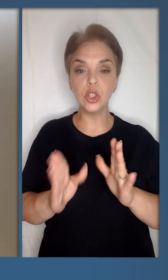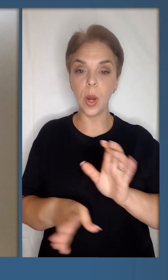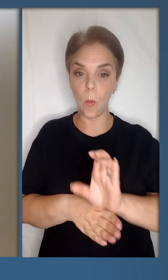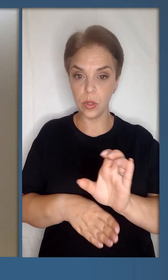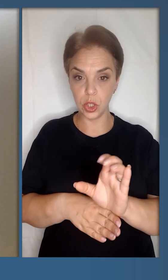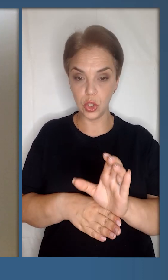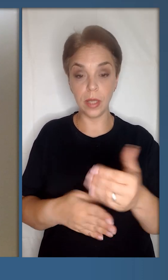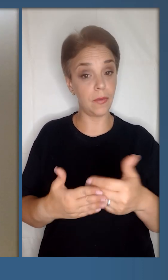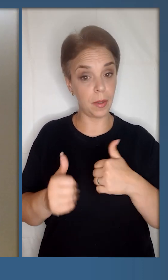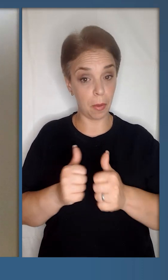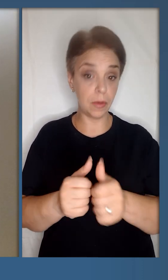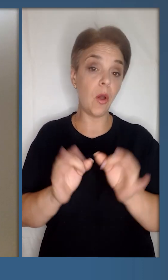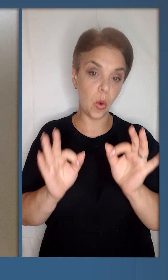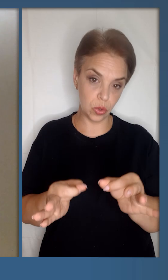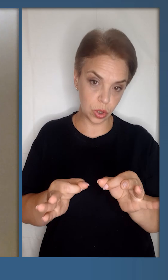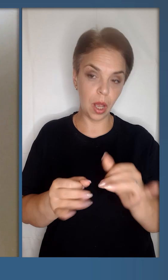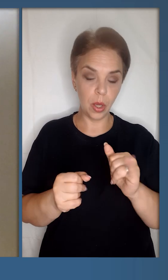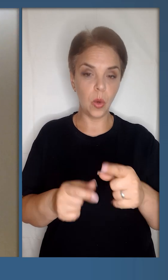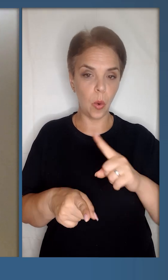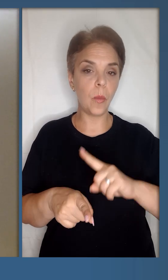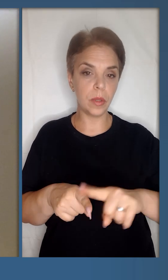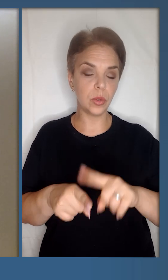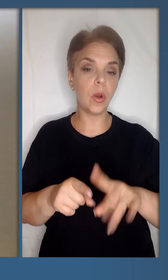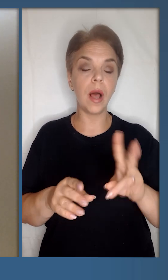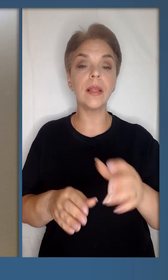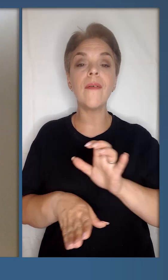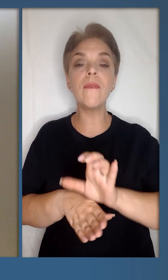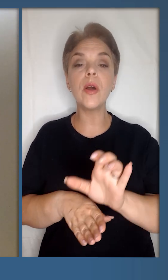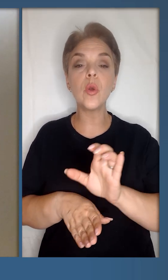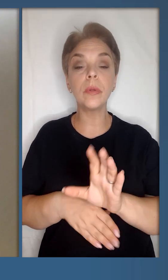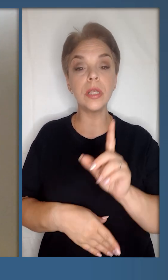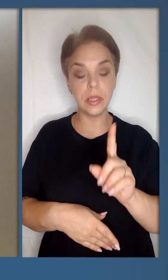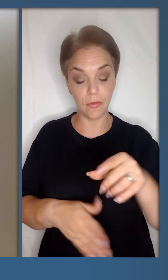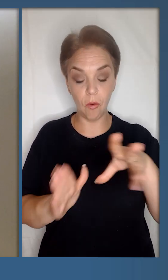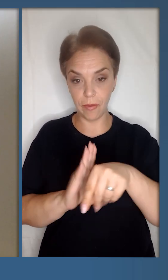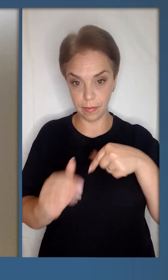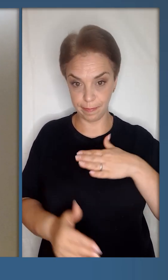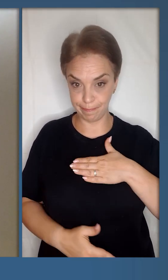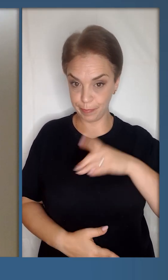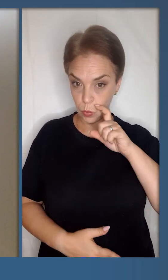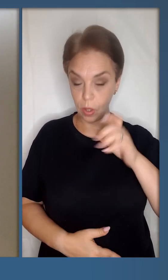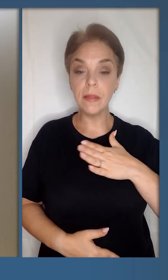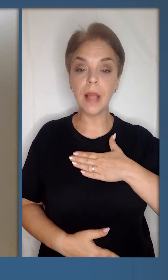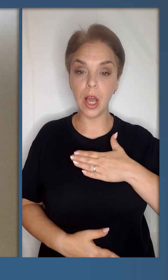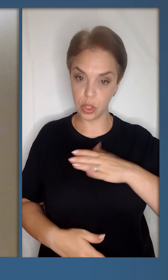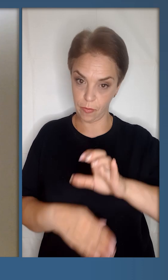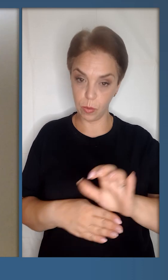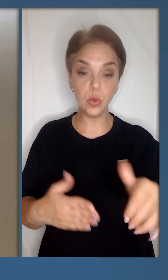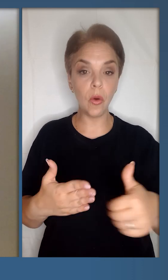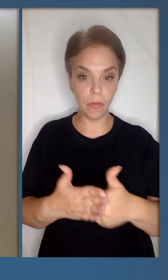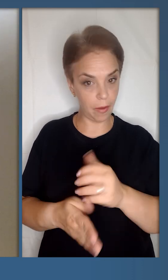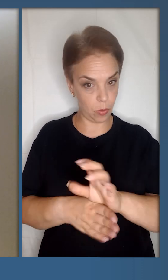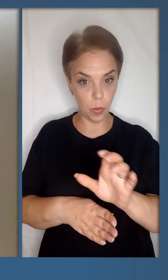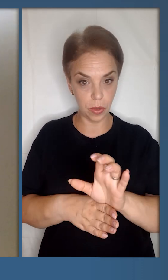постачання від партнерів, хоча й його прискорюємо, але й виробництво в Україні, наше виробництво, нове